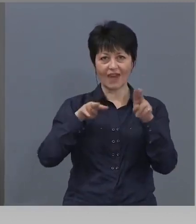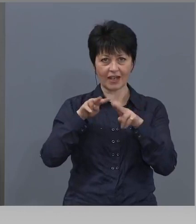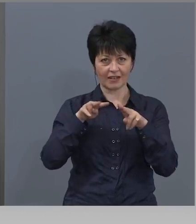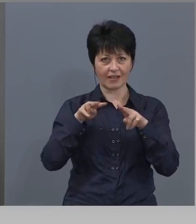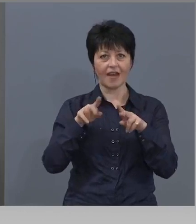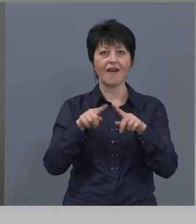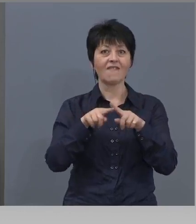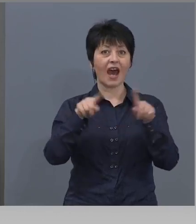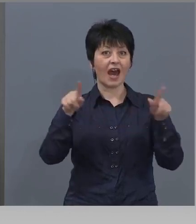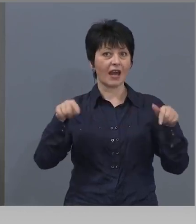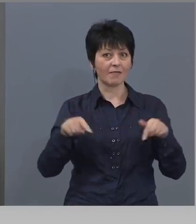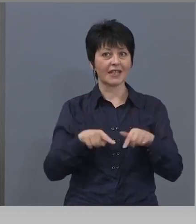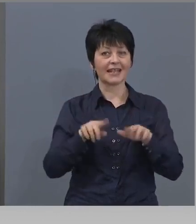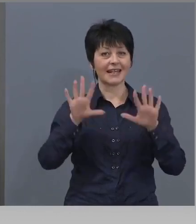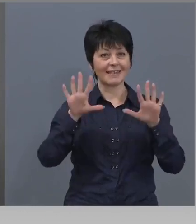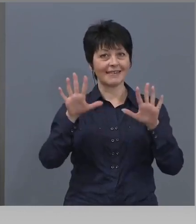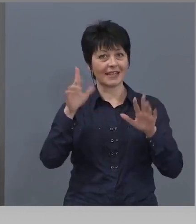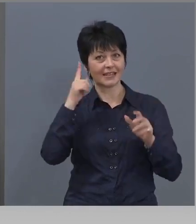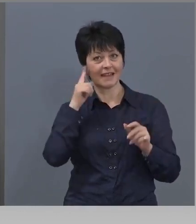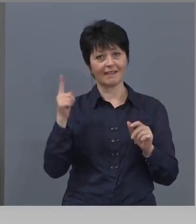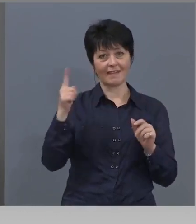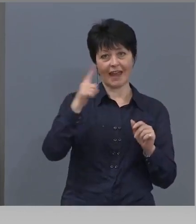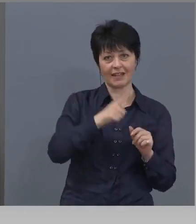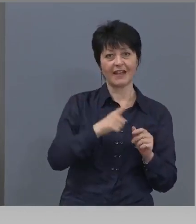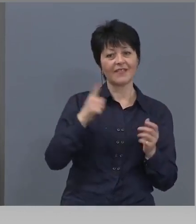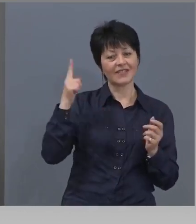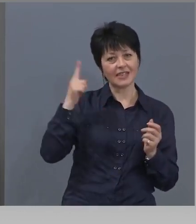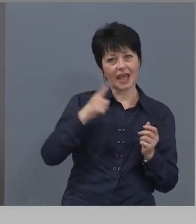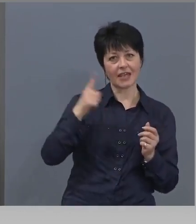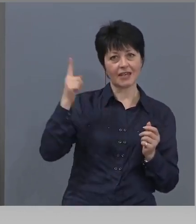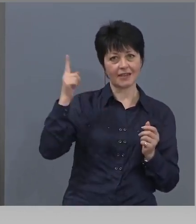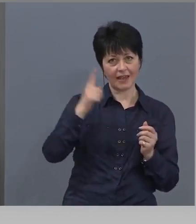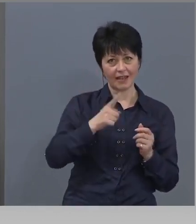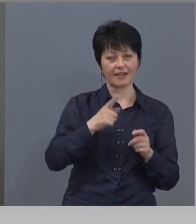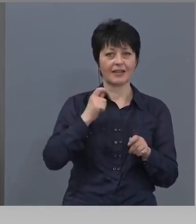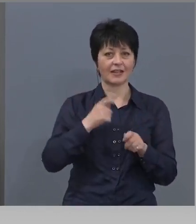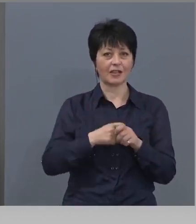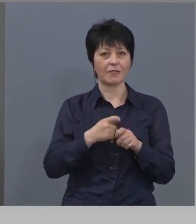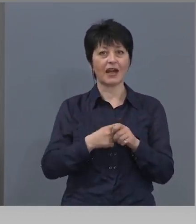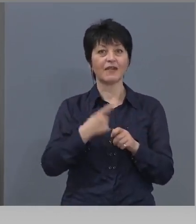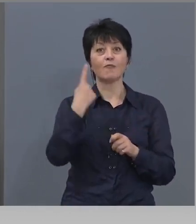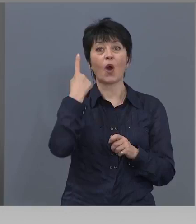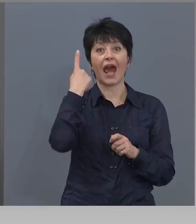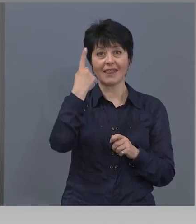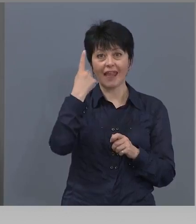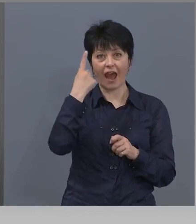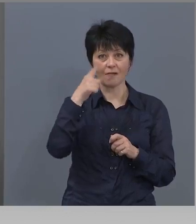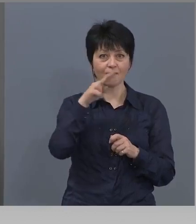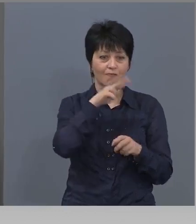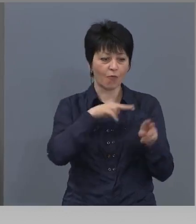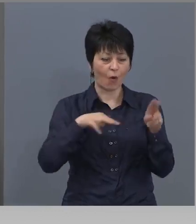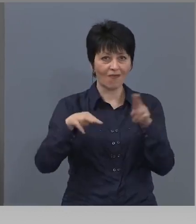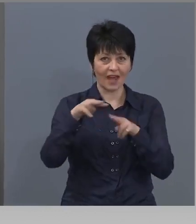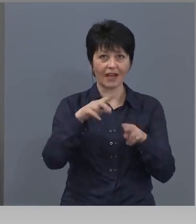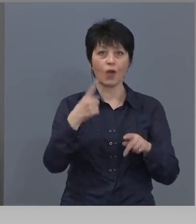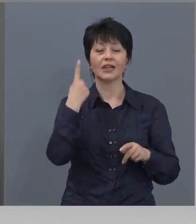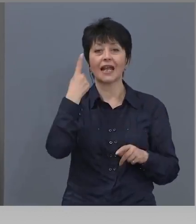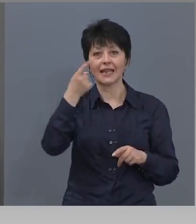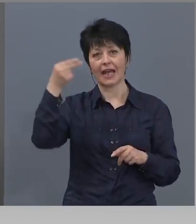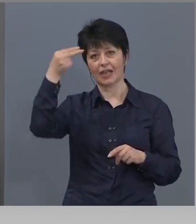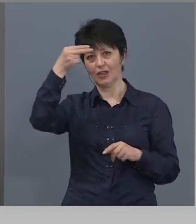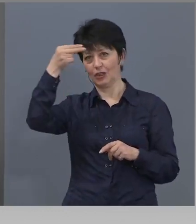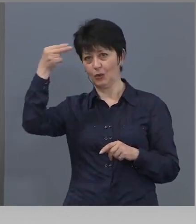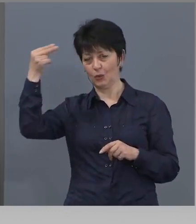така че на всеки един ден да се прави само една проверка от една институция. По този начин